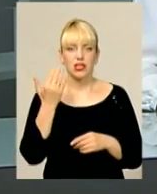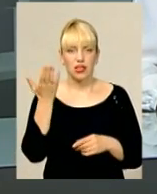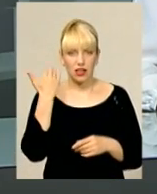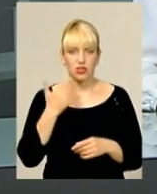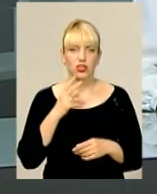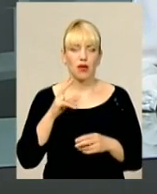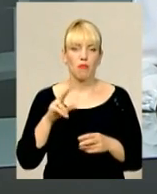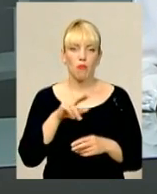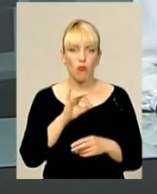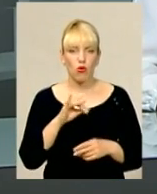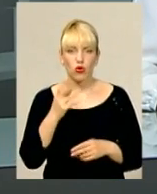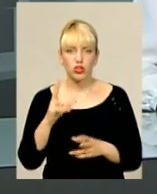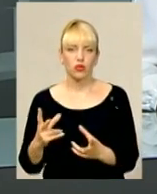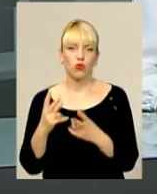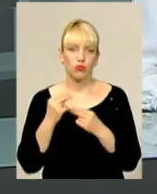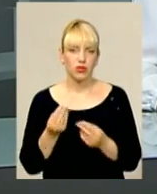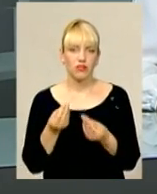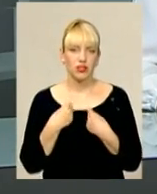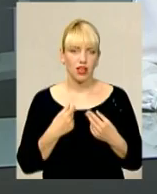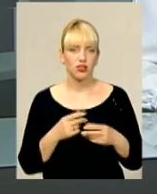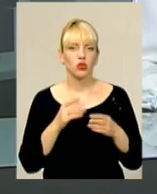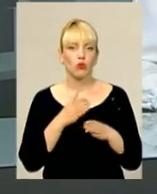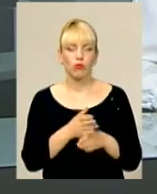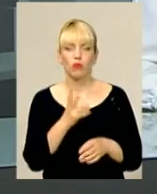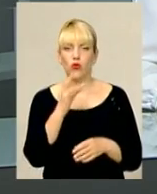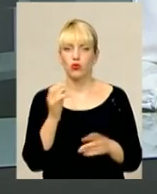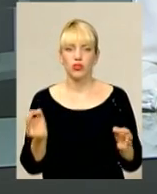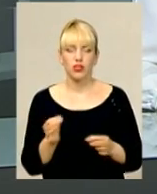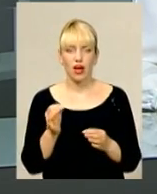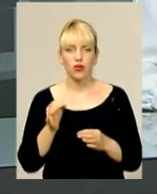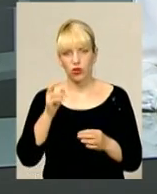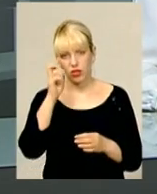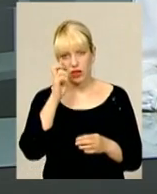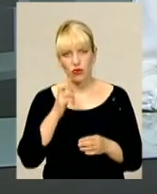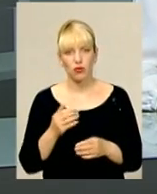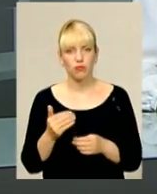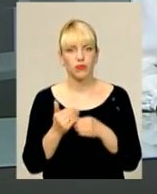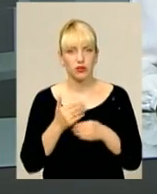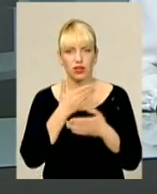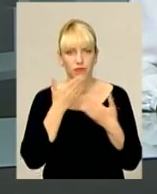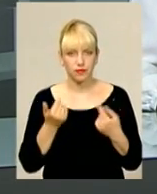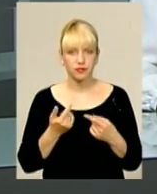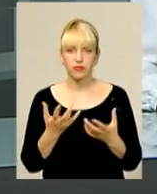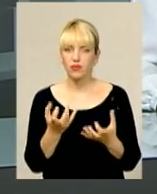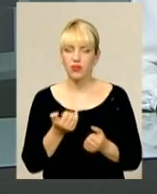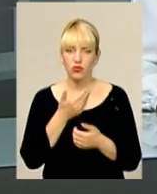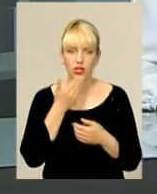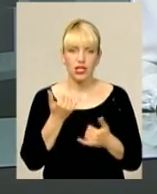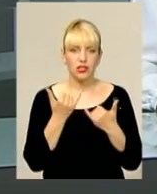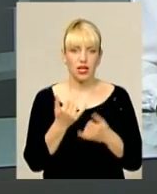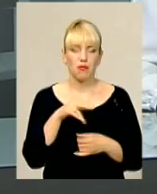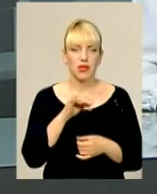Порошенко пообіцяв надати допомогу. Проте досі ніякої державної підтримки родичі героя України не отримали. Наразі Олександр